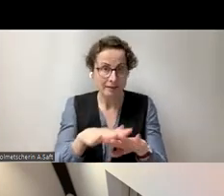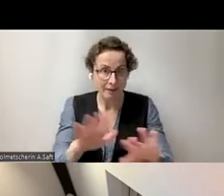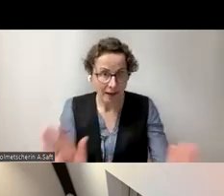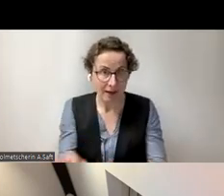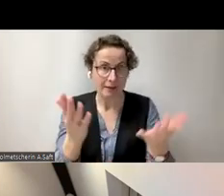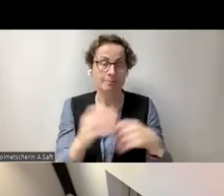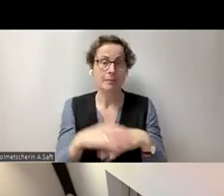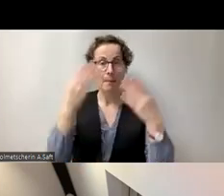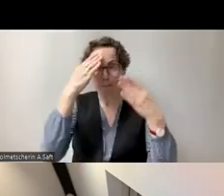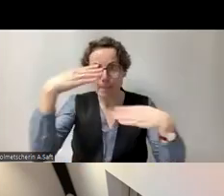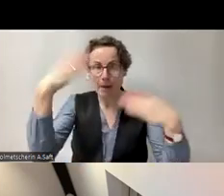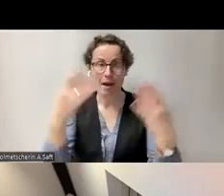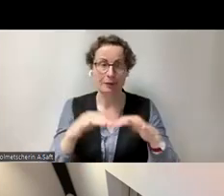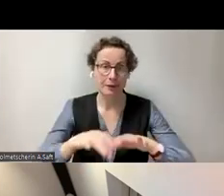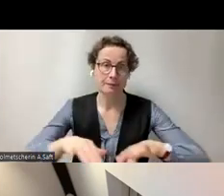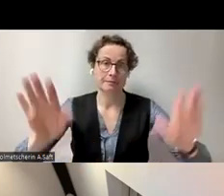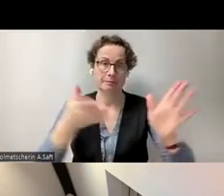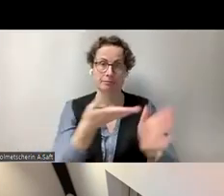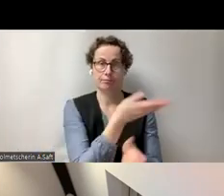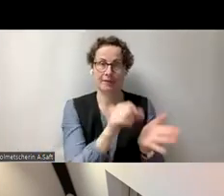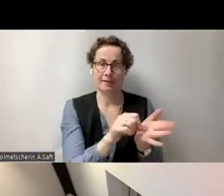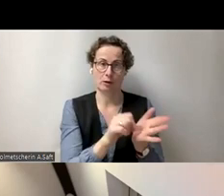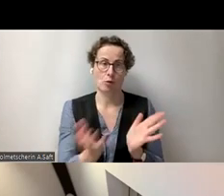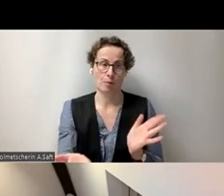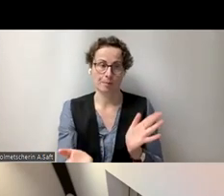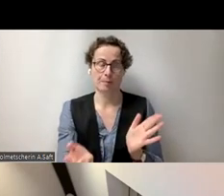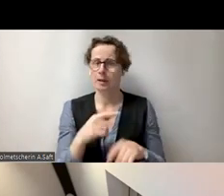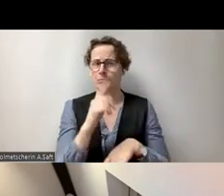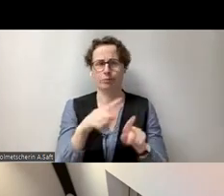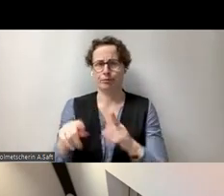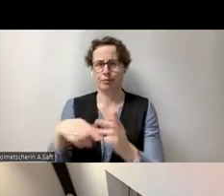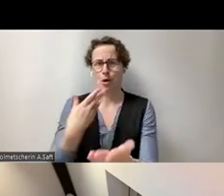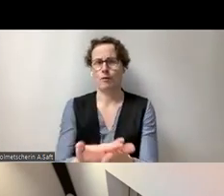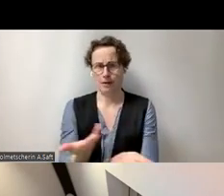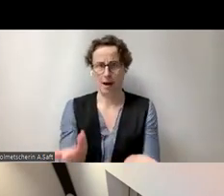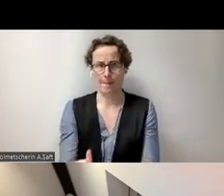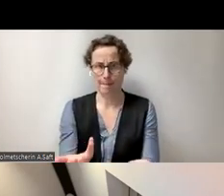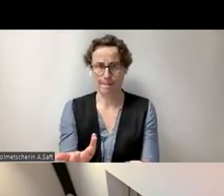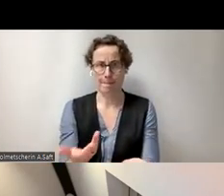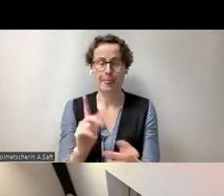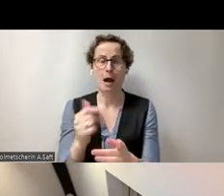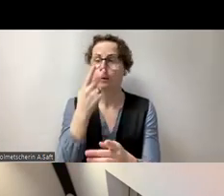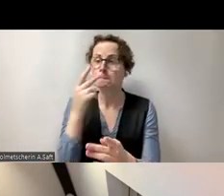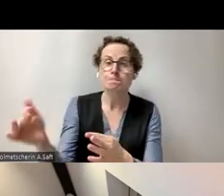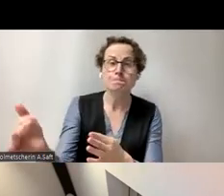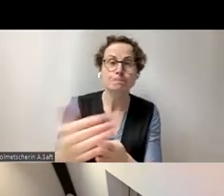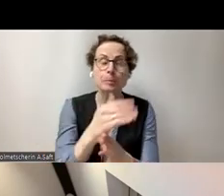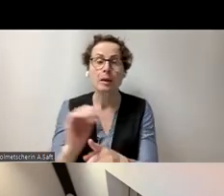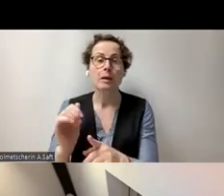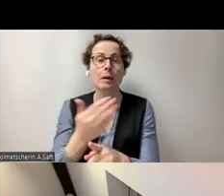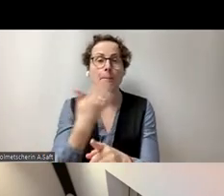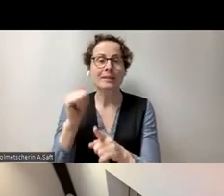Bekanntmachung von diesem Zentrum und einiges mehr. Also Best-Practices zu finden,